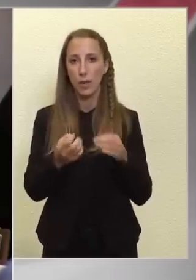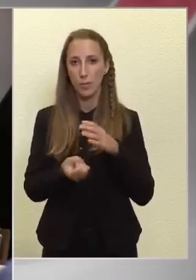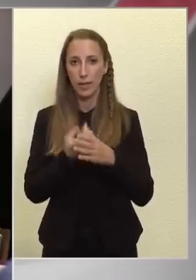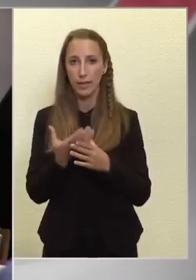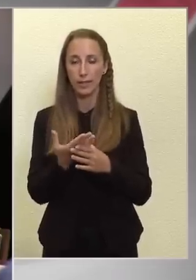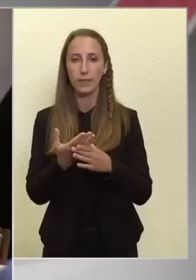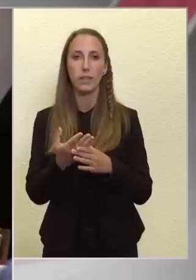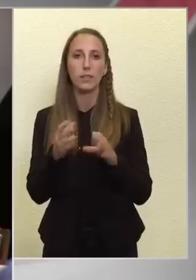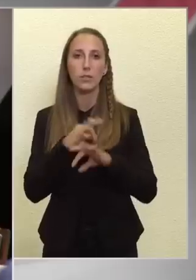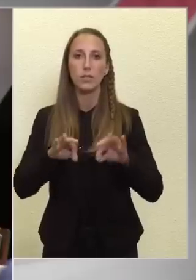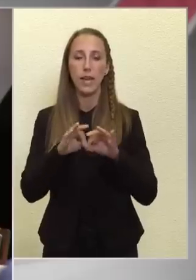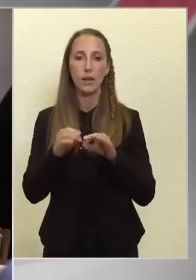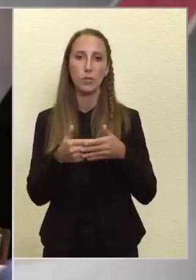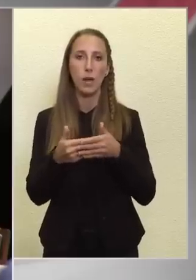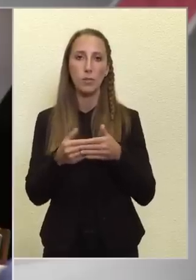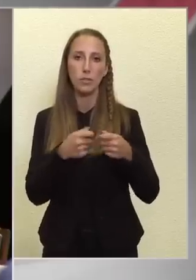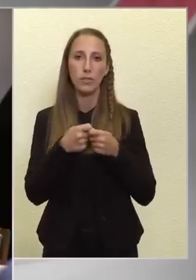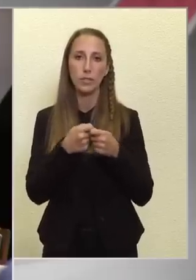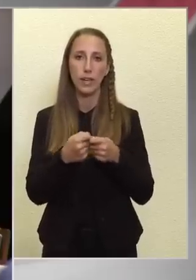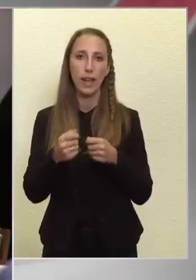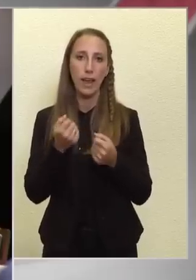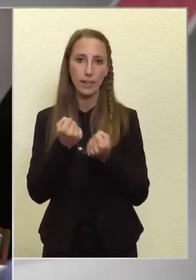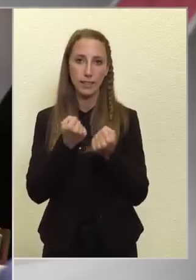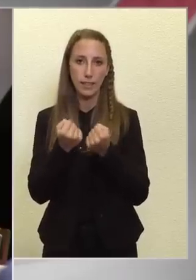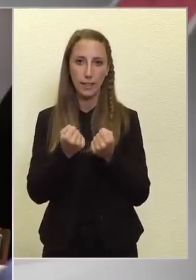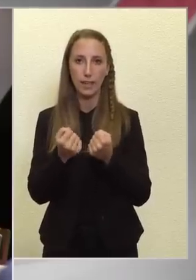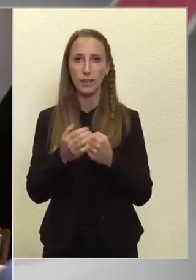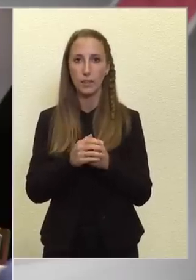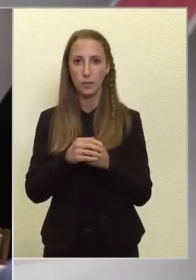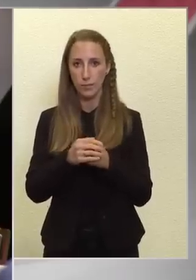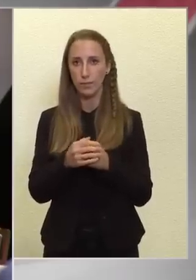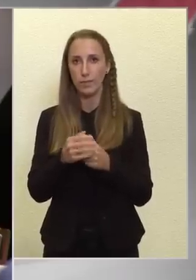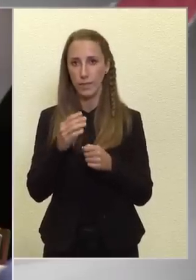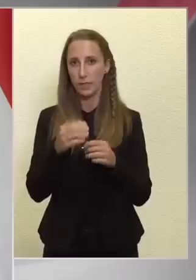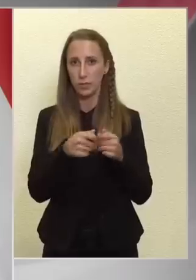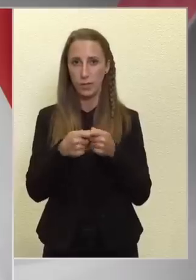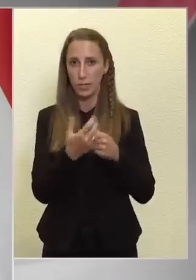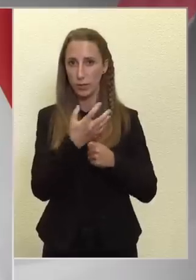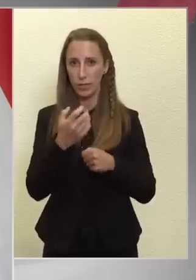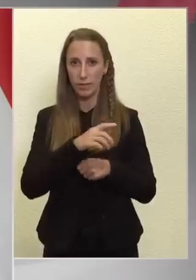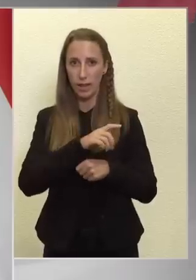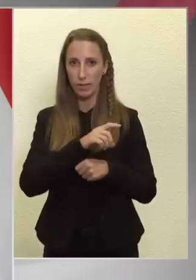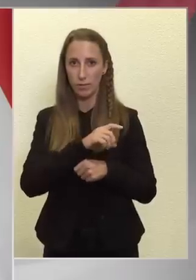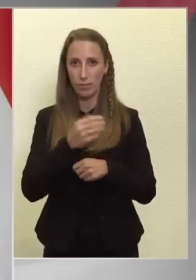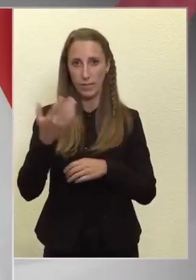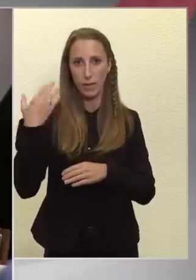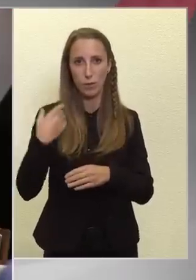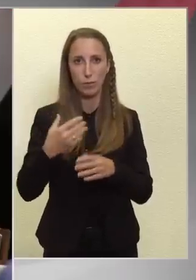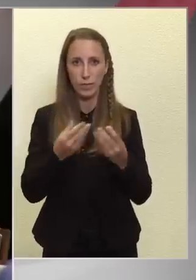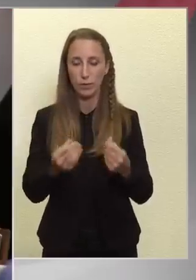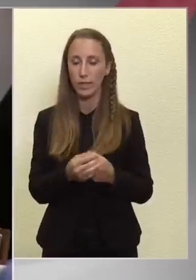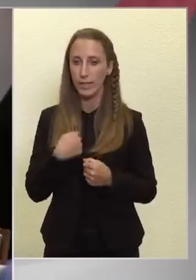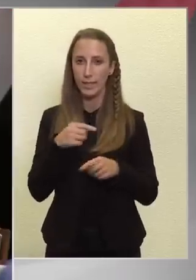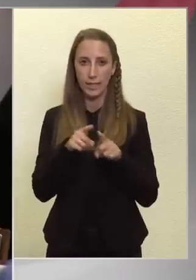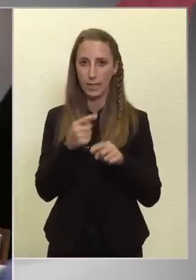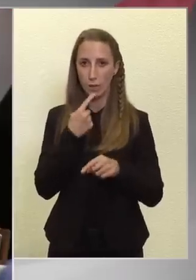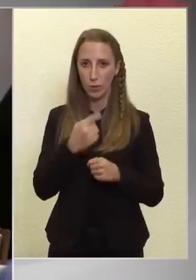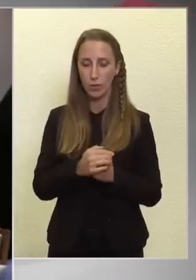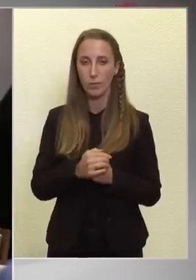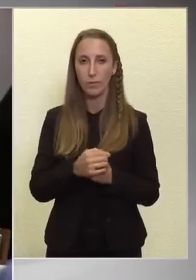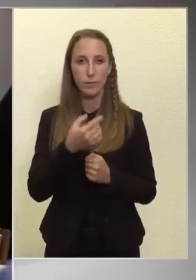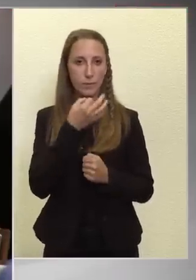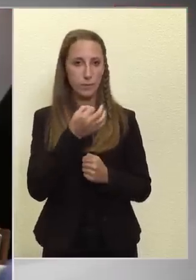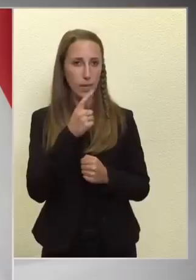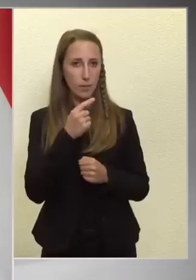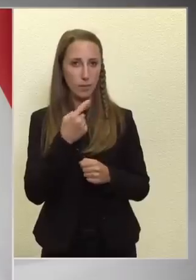Bába Szövetséggel egyeztetett erről a belügyminisztérium, ez a szövetség pedig öt évvel ezelőtt megszűnt. Én ilyet nem mondtam. Mármint